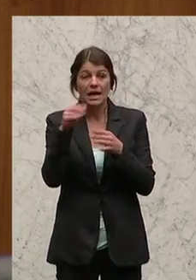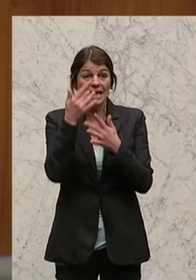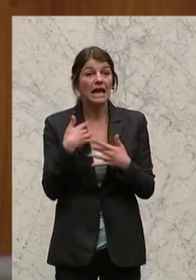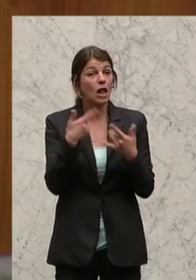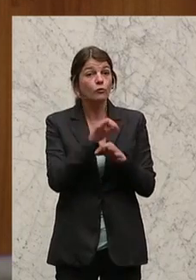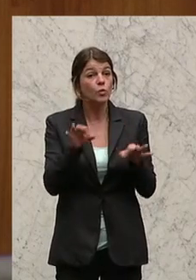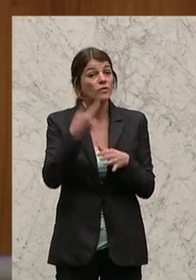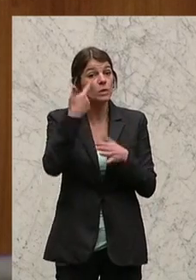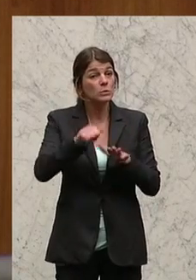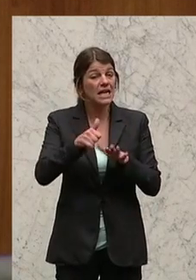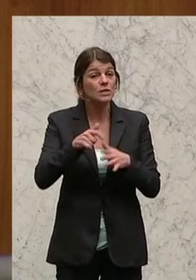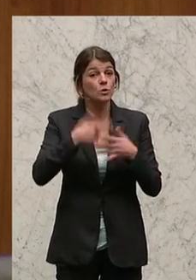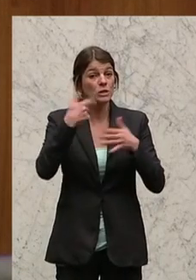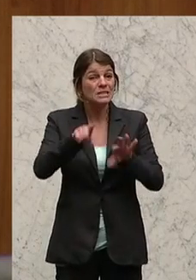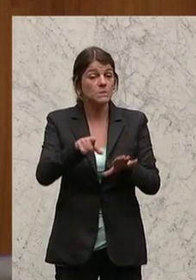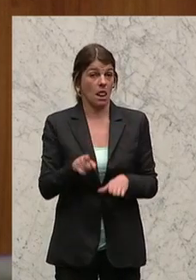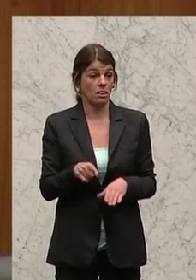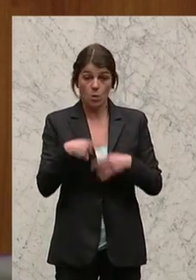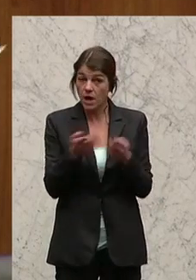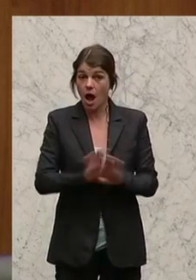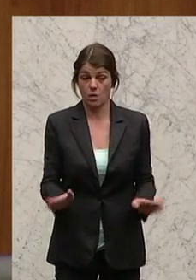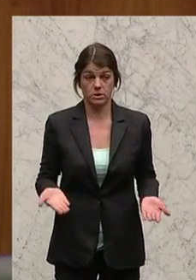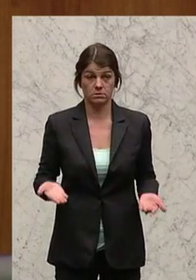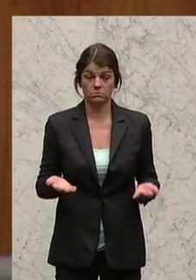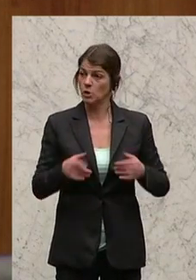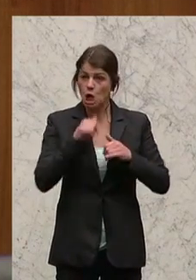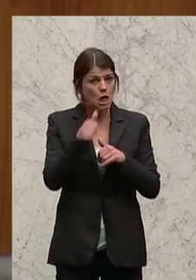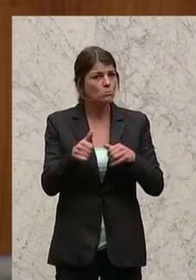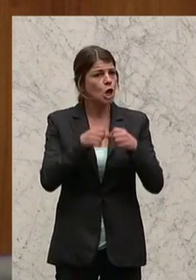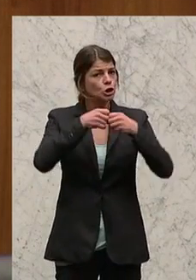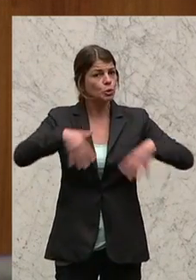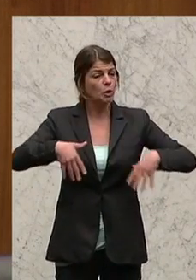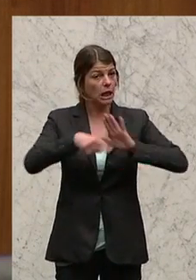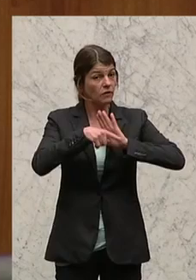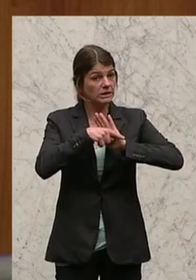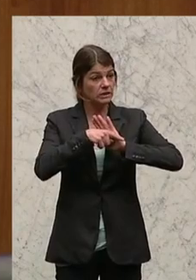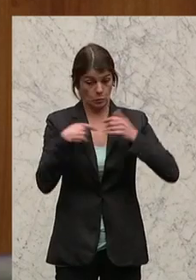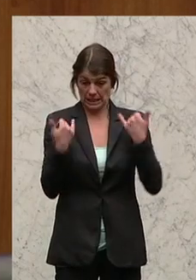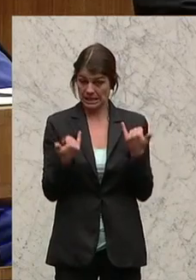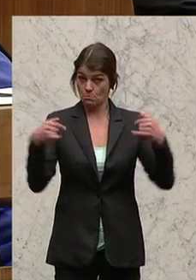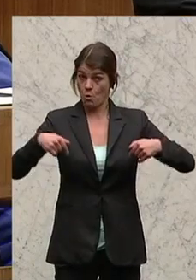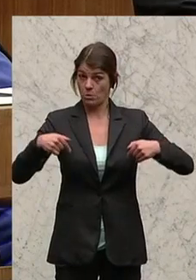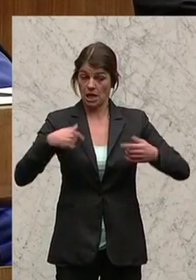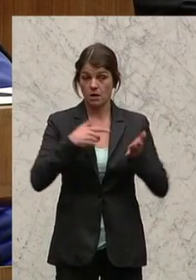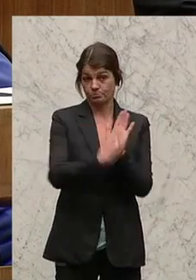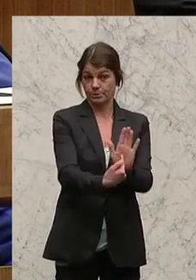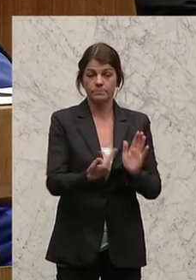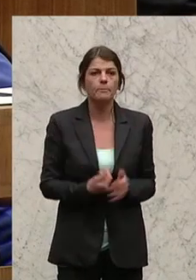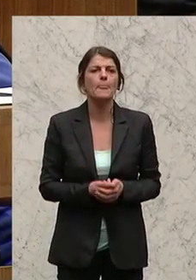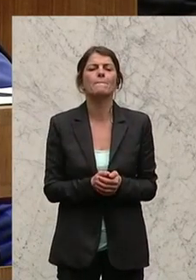2016 und 2017. Und dann ist es vorbei. Und nicht mehr in dem strukturellen Defizit, das wir jetzt zurzeit Ihnen vorlegen.